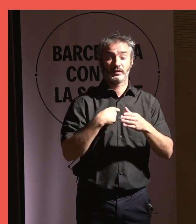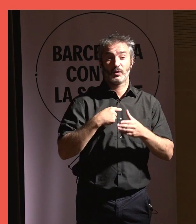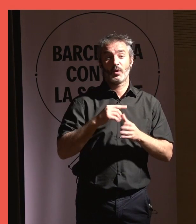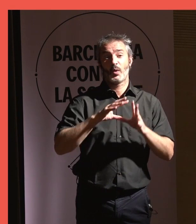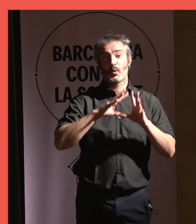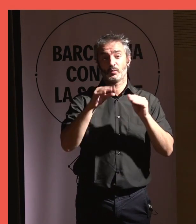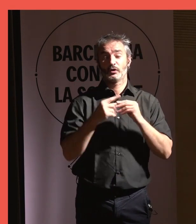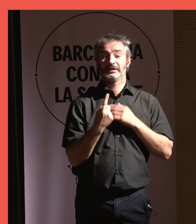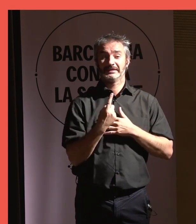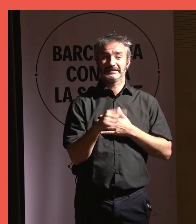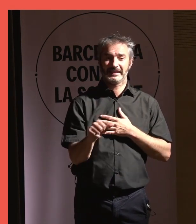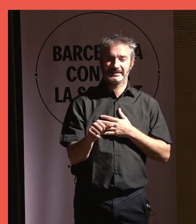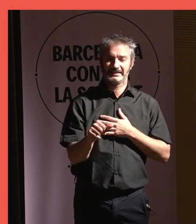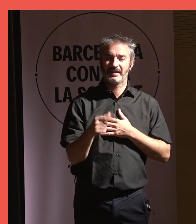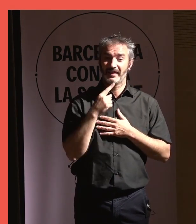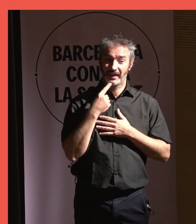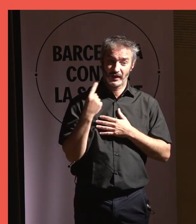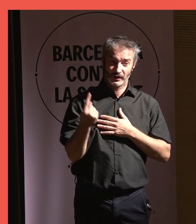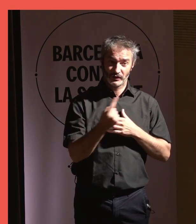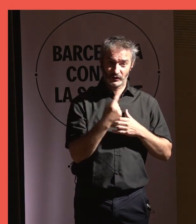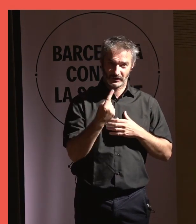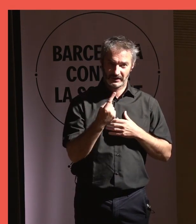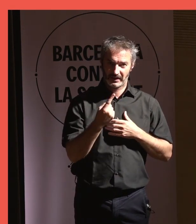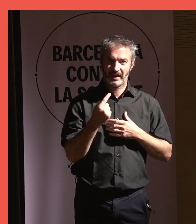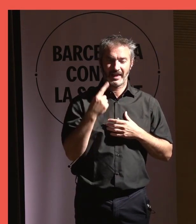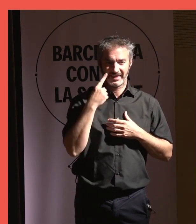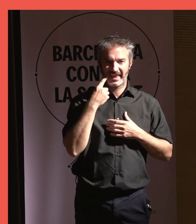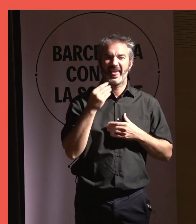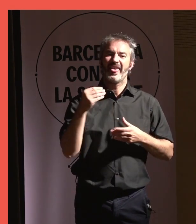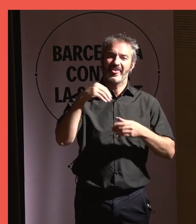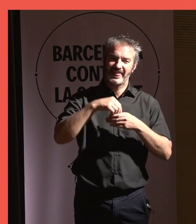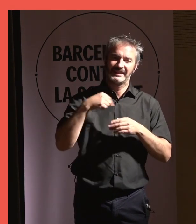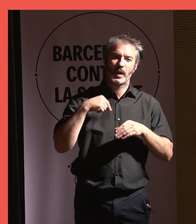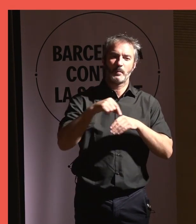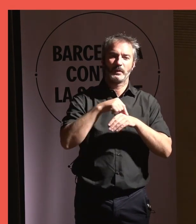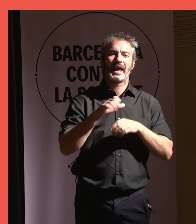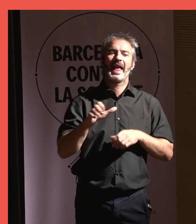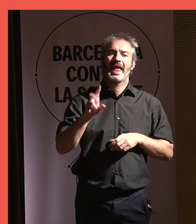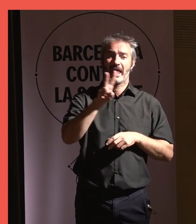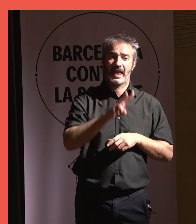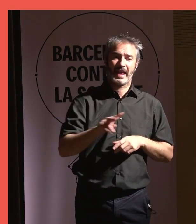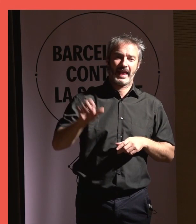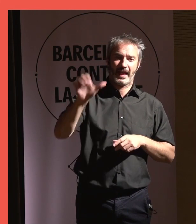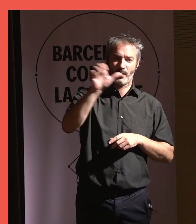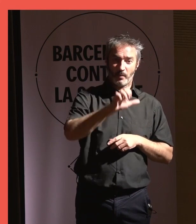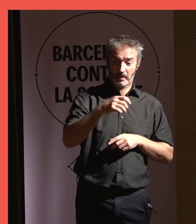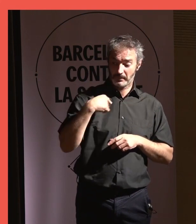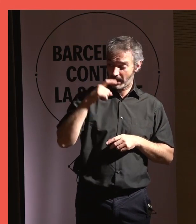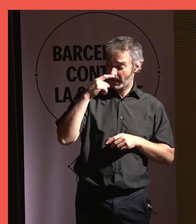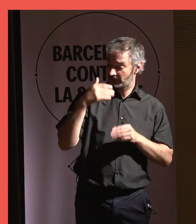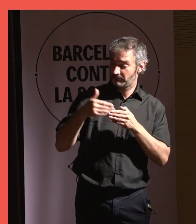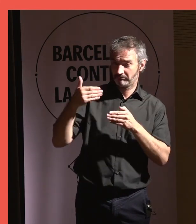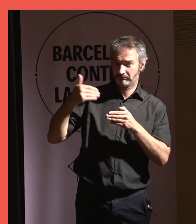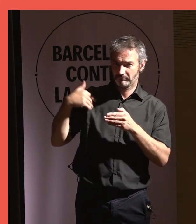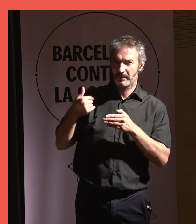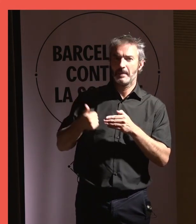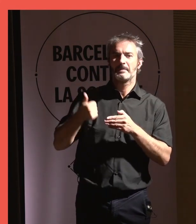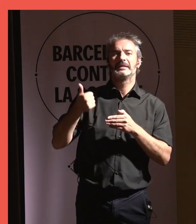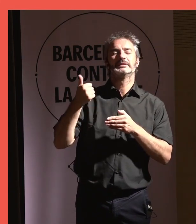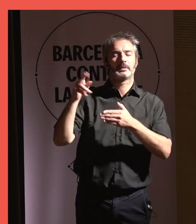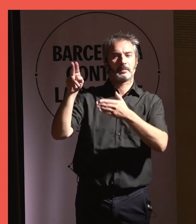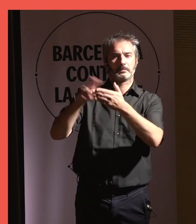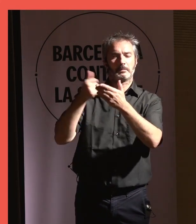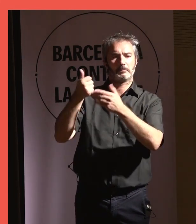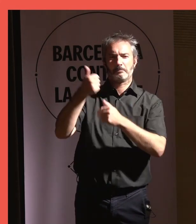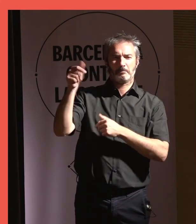16. La soledat ha començat a introduir-se a l'agenda política dels països de la Unió Europea durant aquests darrers anys, sobretot des del